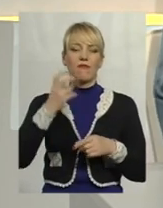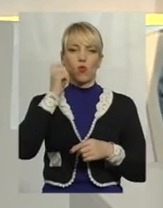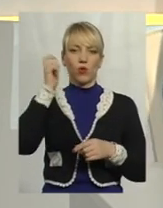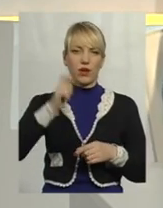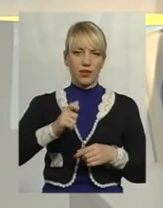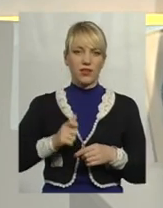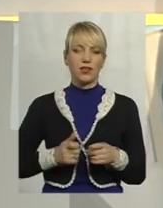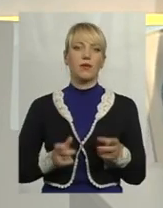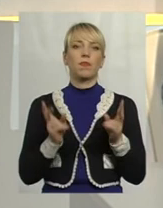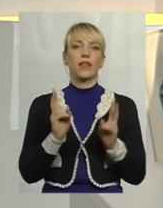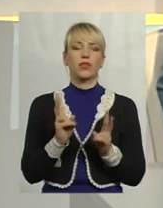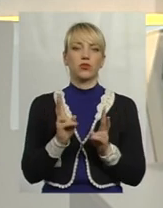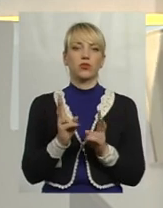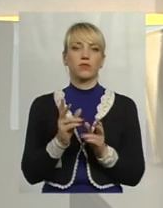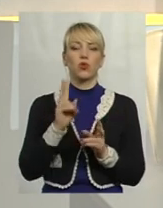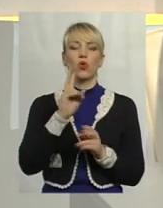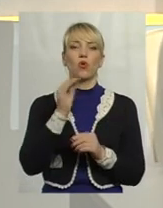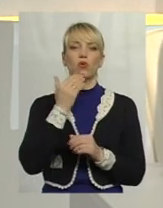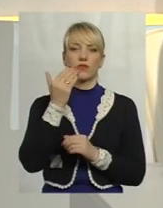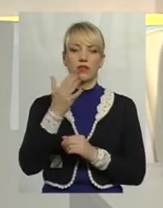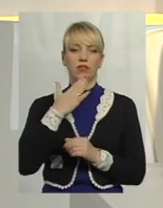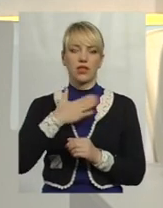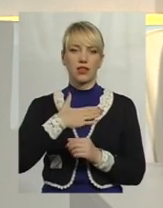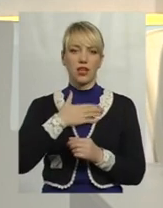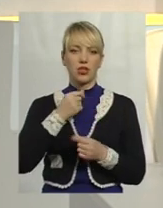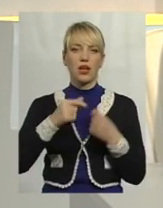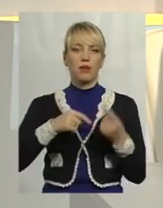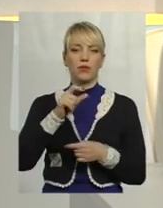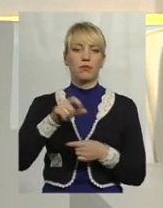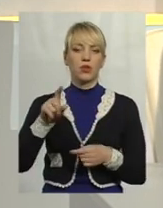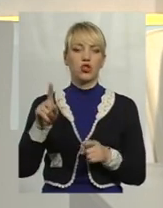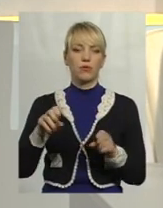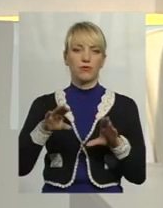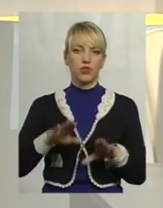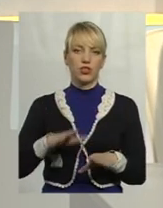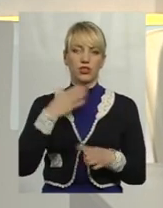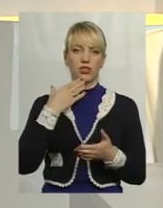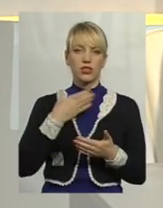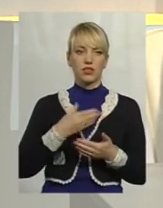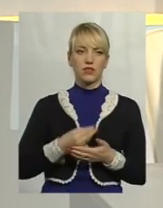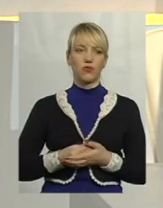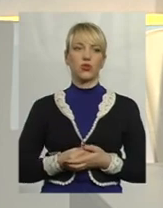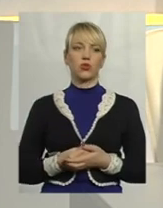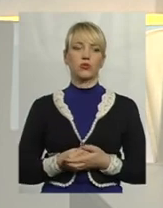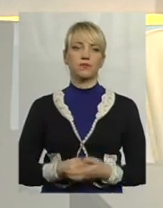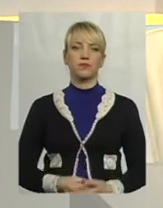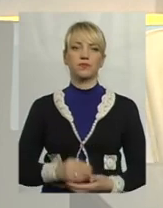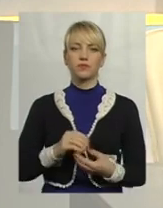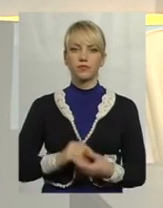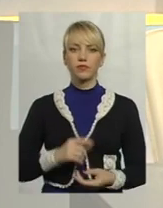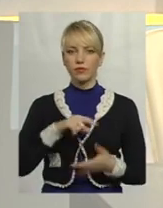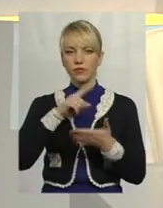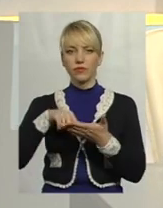саме, до якого звертаються наші підприємці, аби вирішити свої бізнес-проблеми. Прошу, будь ласка,